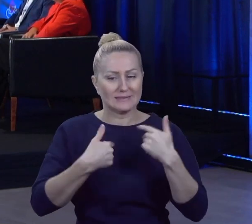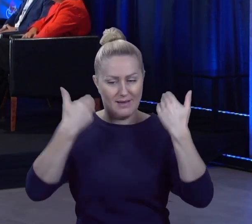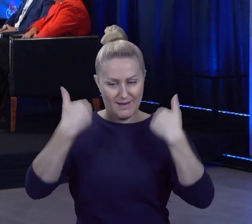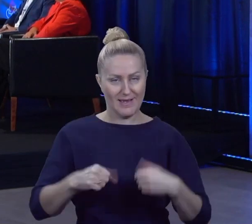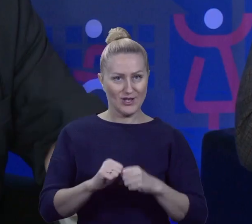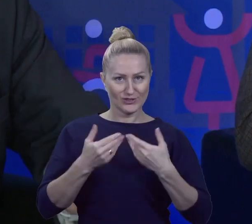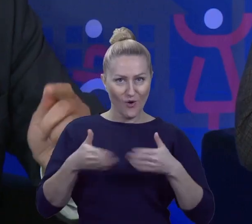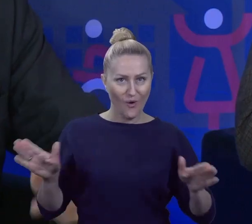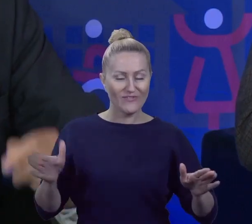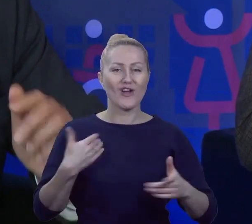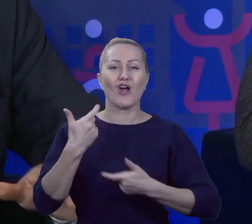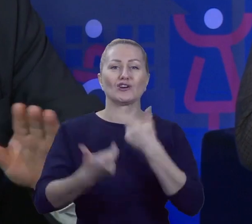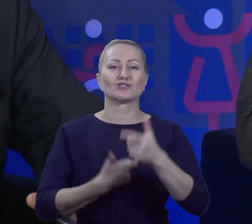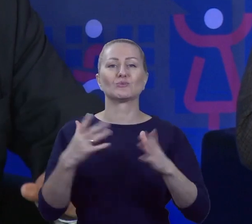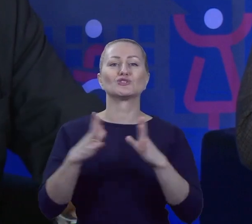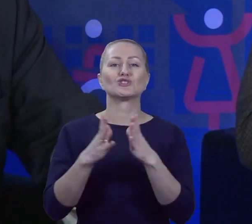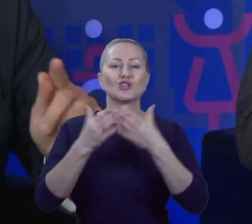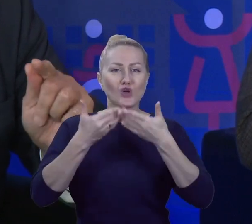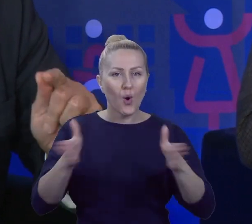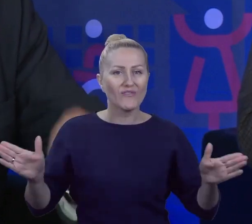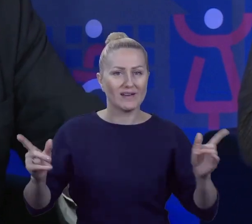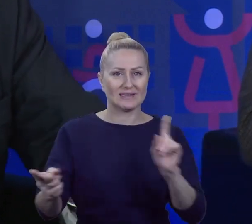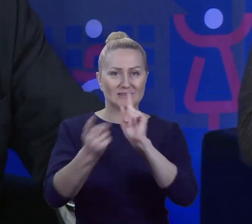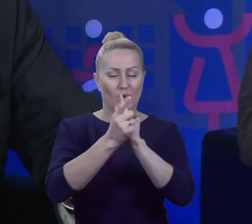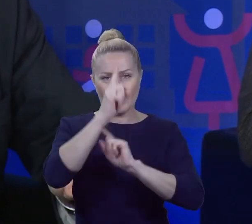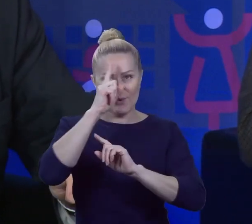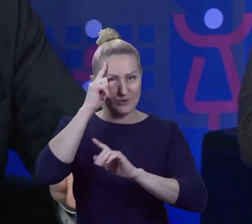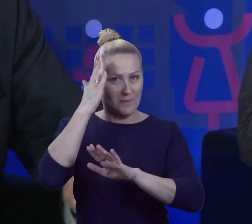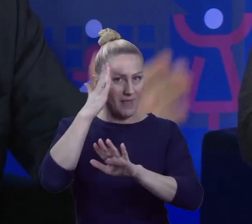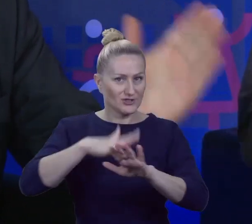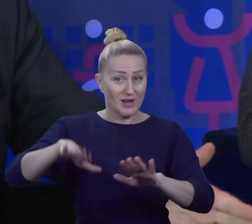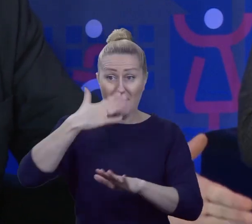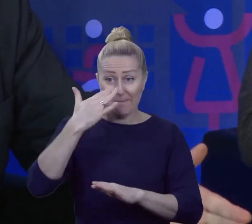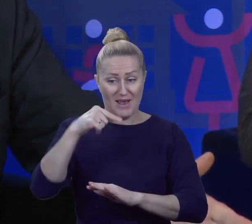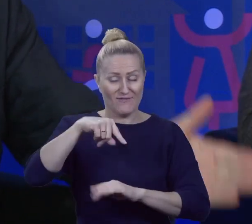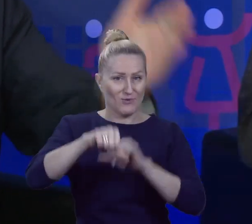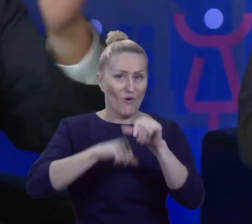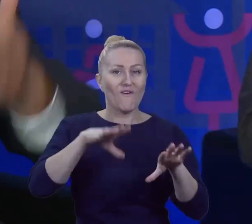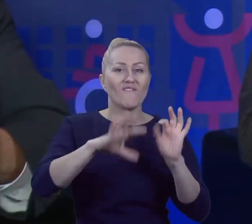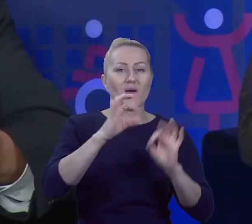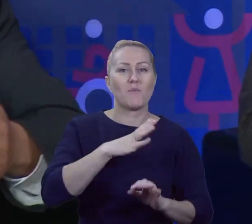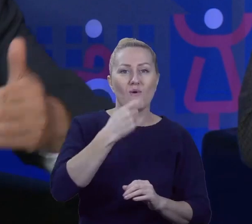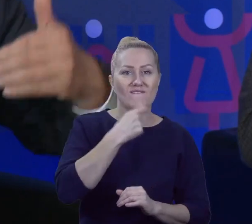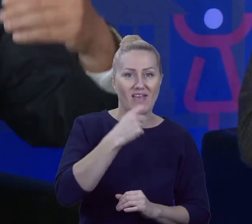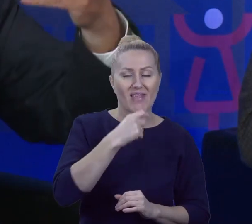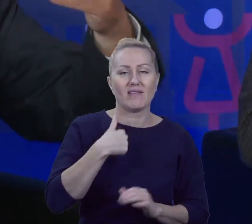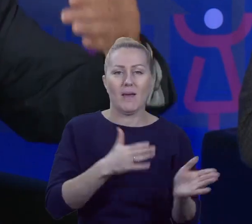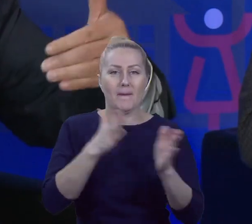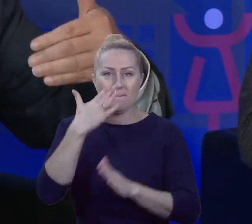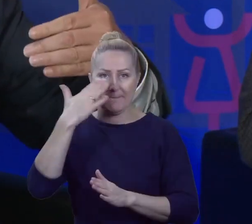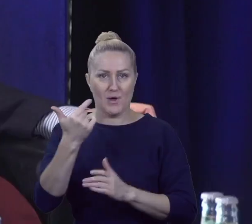zrobiłem 10 otwartych spotkań z mieszkańcami. W maju. W maju tego roku. Wybori były w kwietniu, a w maju. I